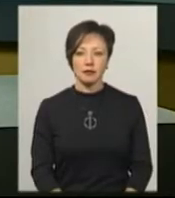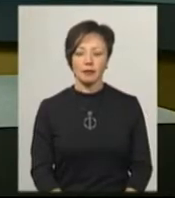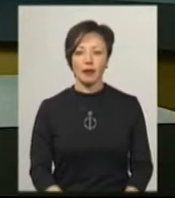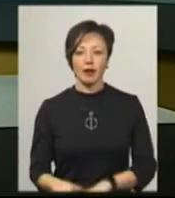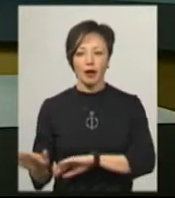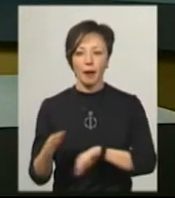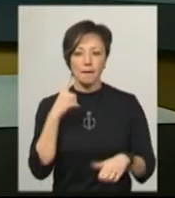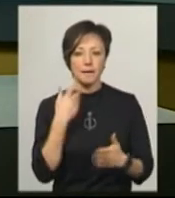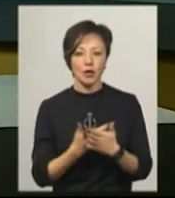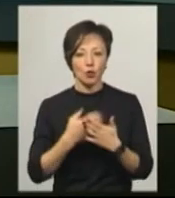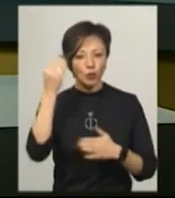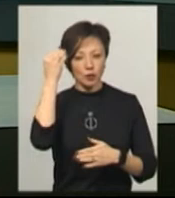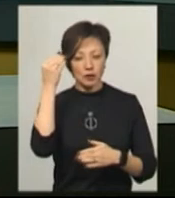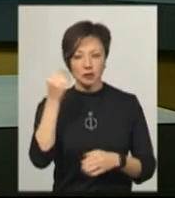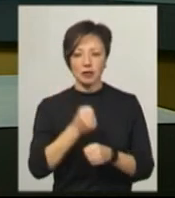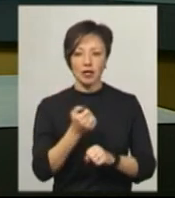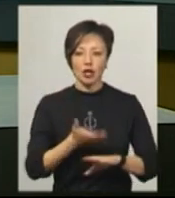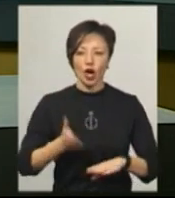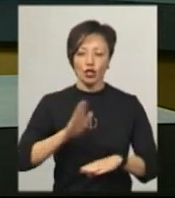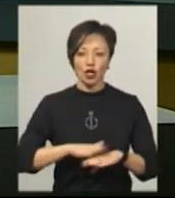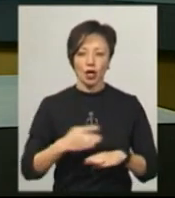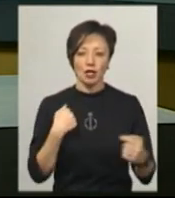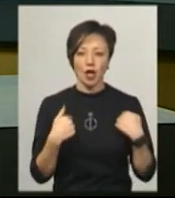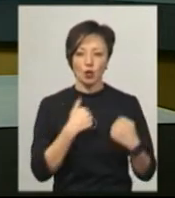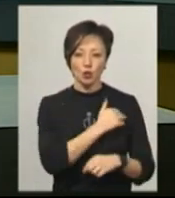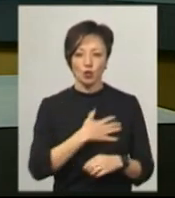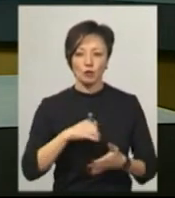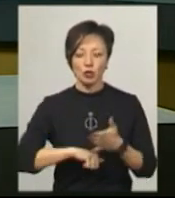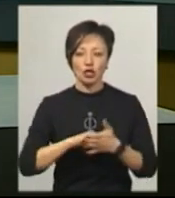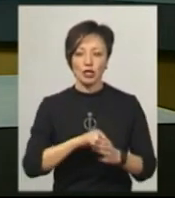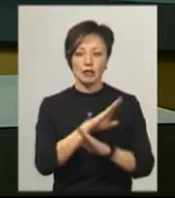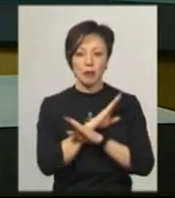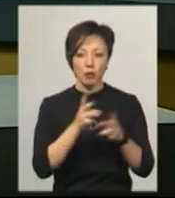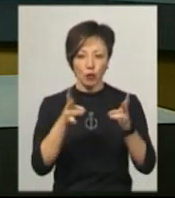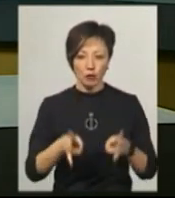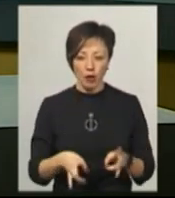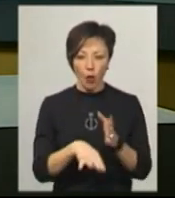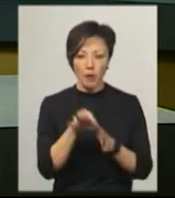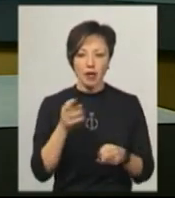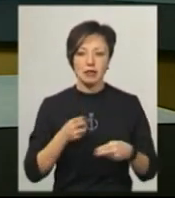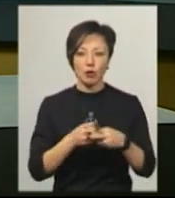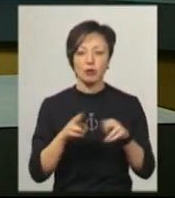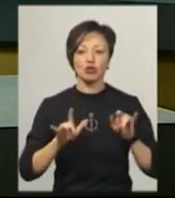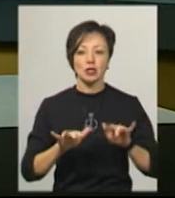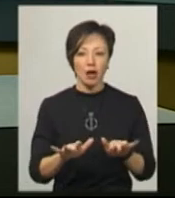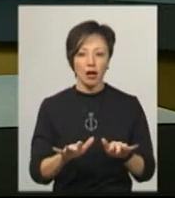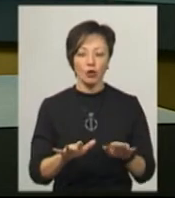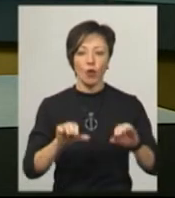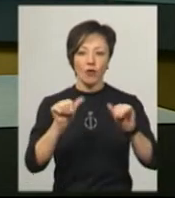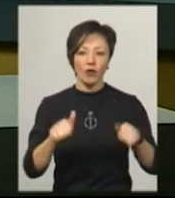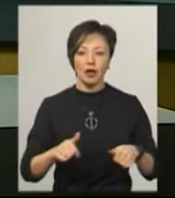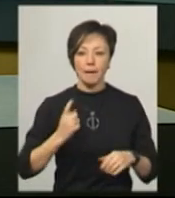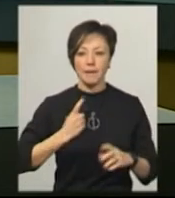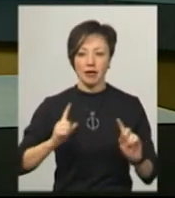Підозрюваному в умисному нанесенні тяжких тілесних ушкоджень, що спричинили смерть потерпілого, обрали запобіжний захід у вигляді